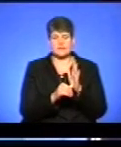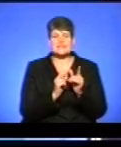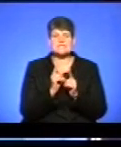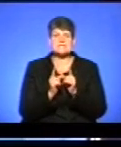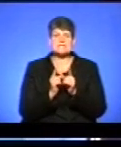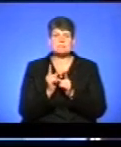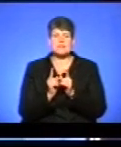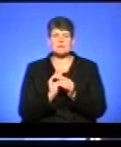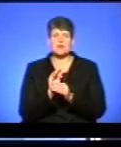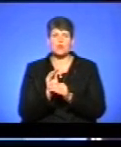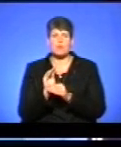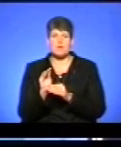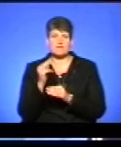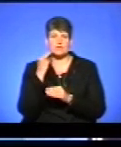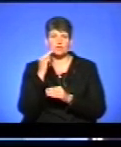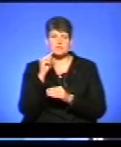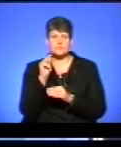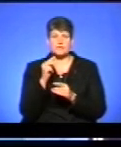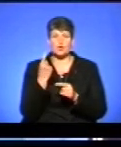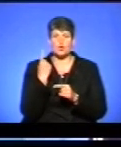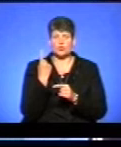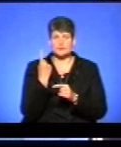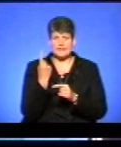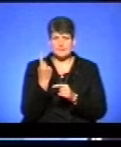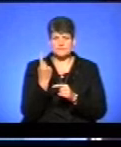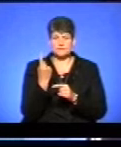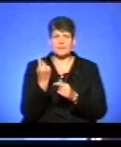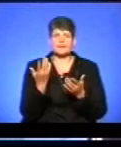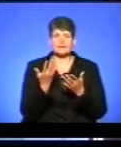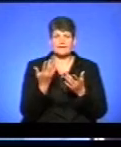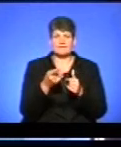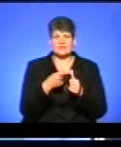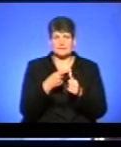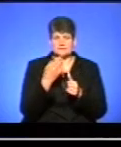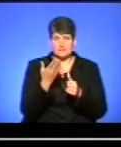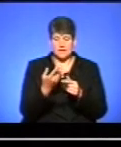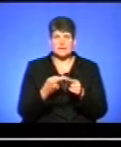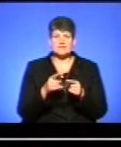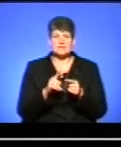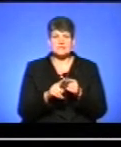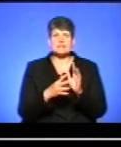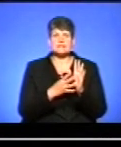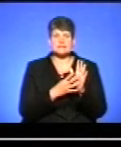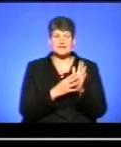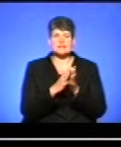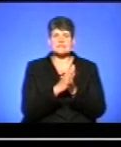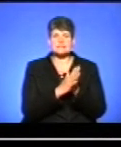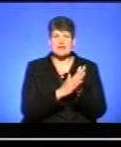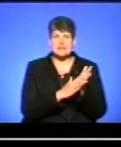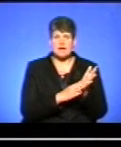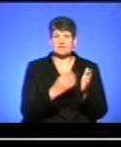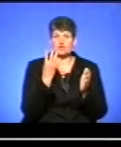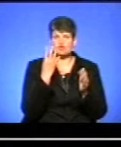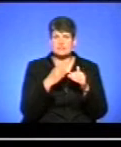змінами, доповненнями, вдосконаленням. Одне, яке ви назвали, власне, це те, що з дев'яти заяв на чотири